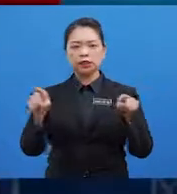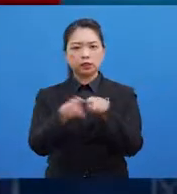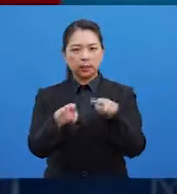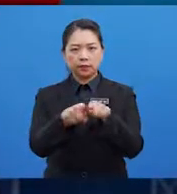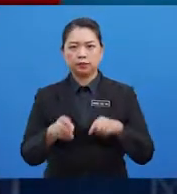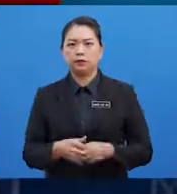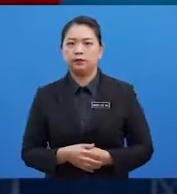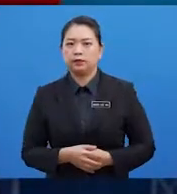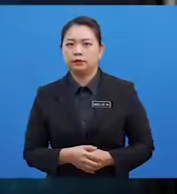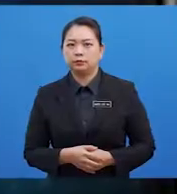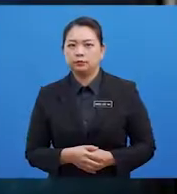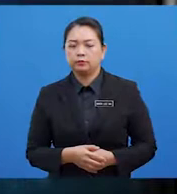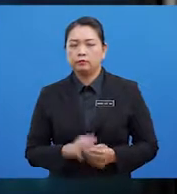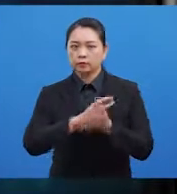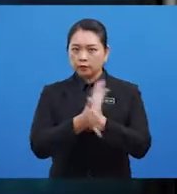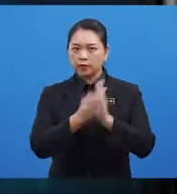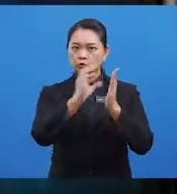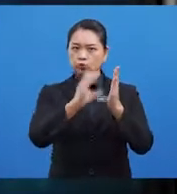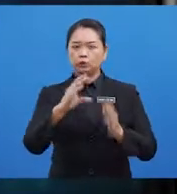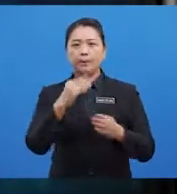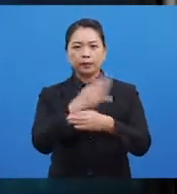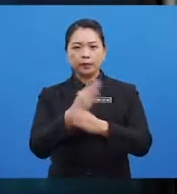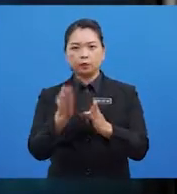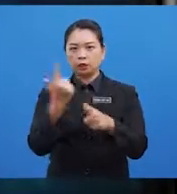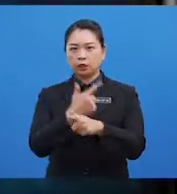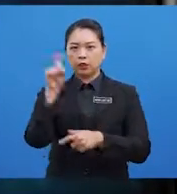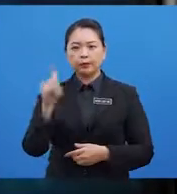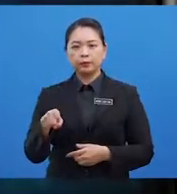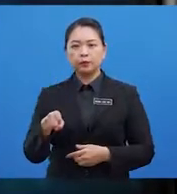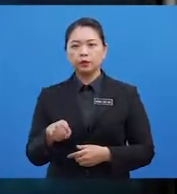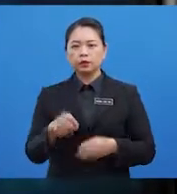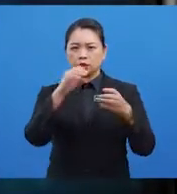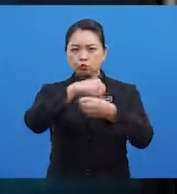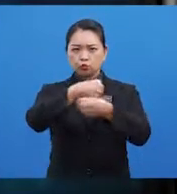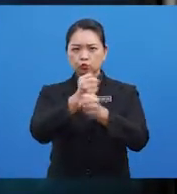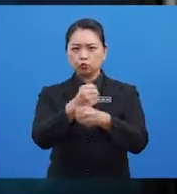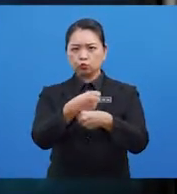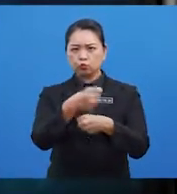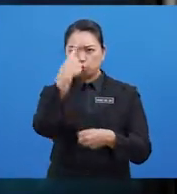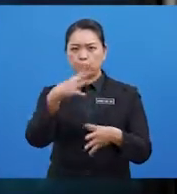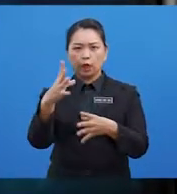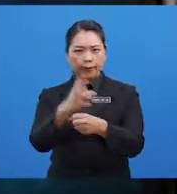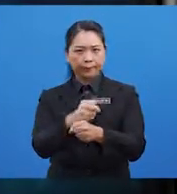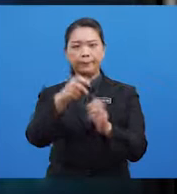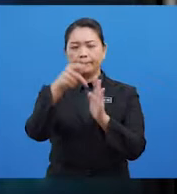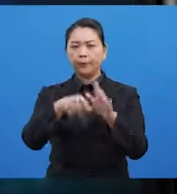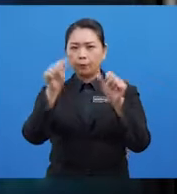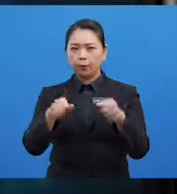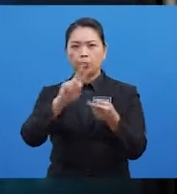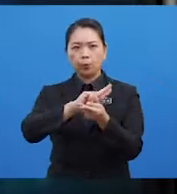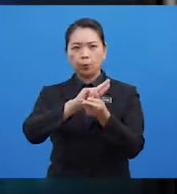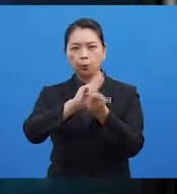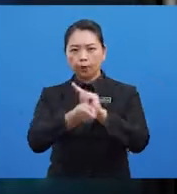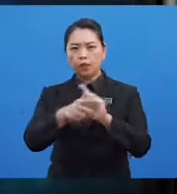yang serupa Maka corak dan bentuk latihan Perlulah distrukturkan Untuk memperoleh pemboleh